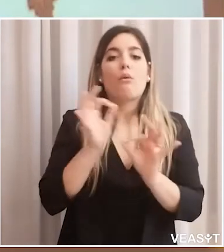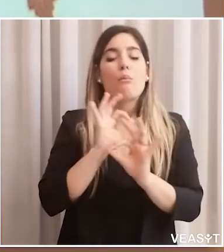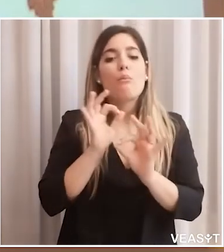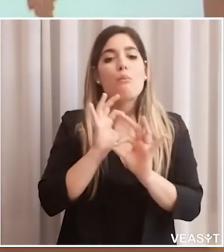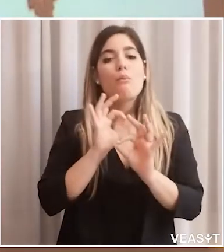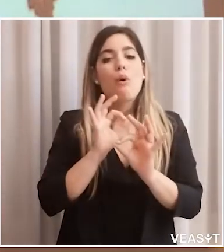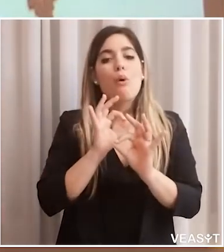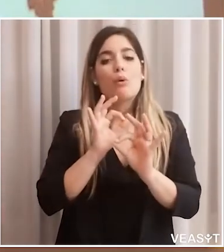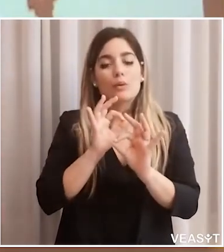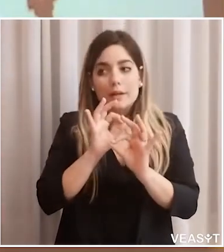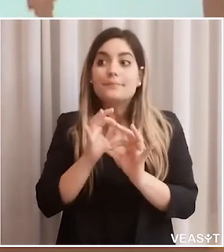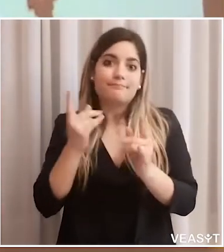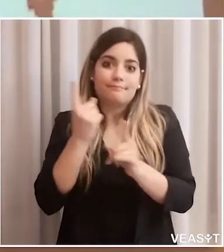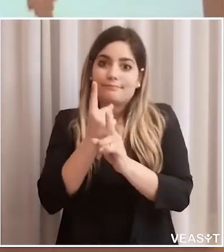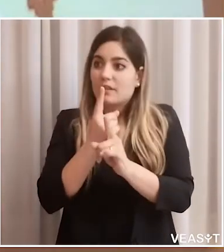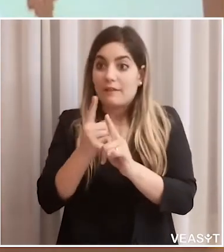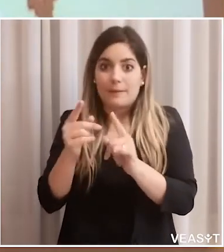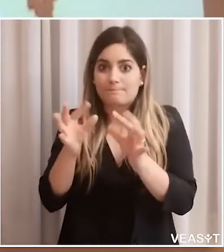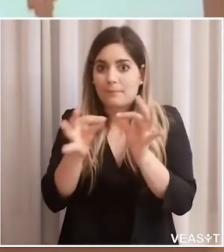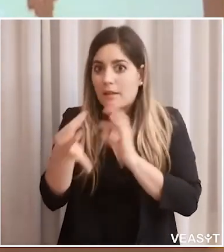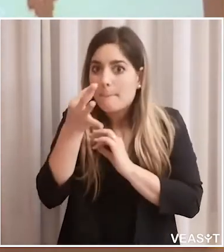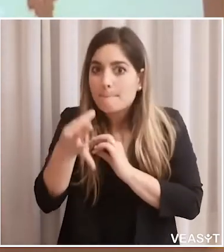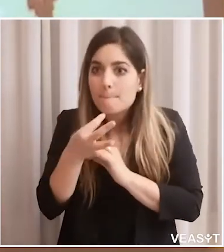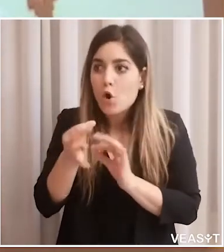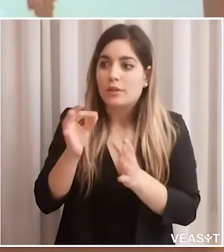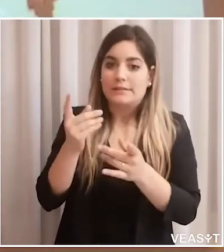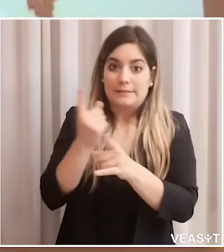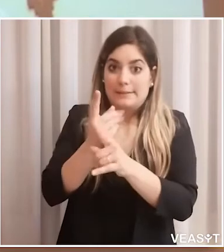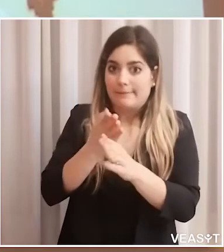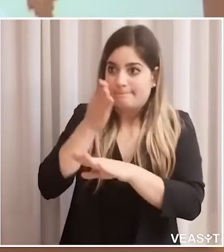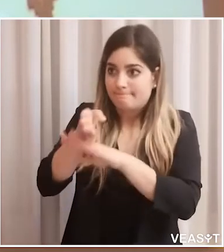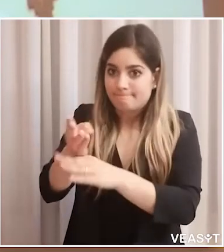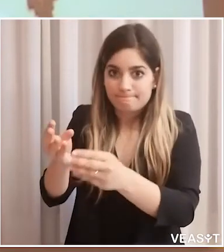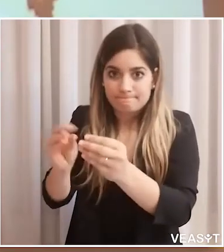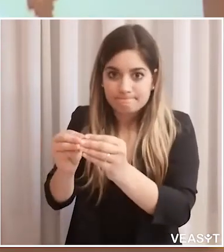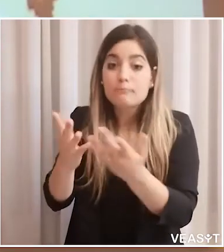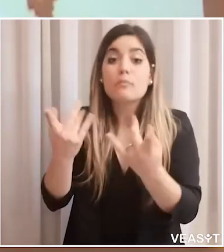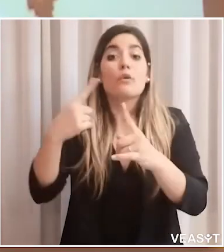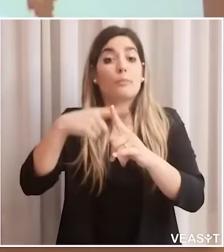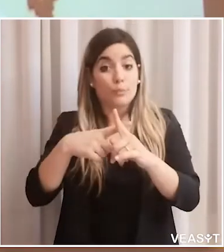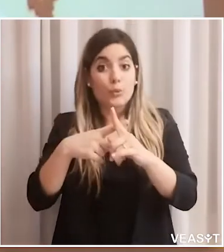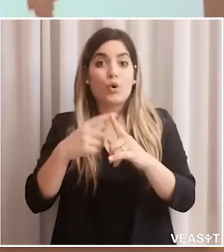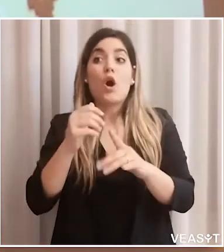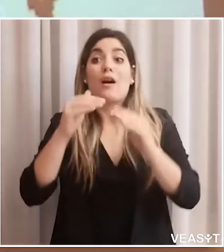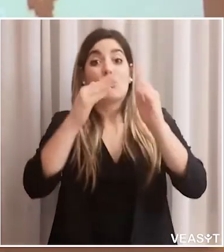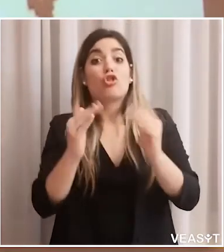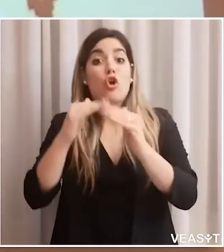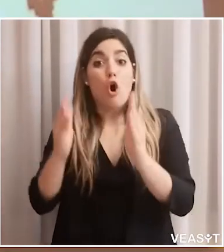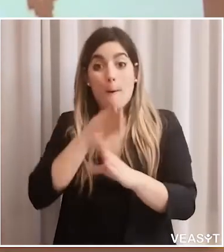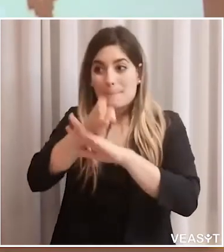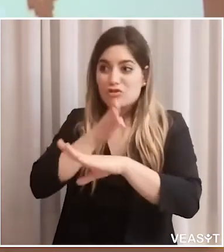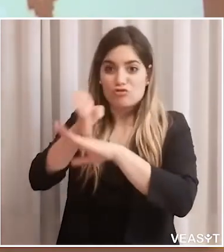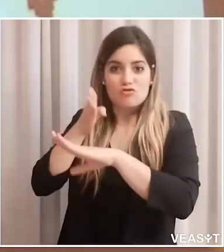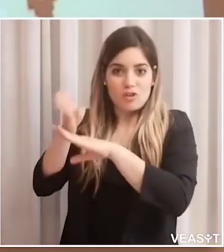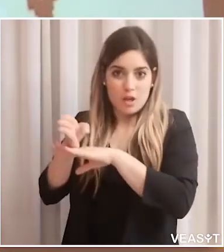nostri infermieri sono aferiti nelle animazioni, altri in relazione per eseguire dei tamponi,